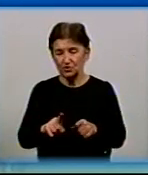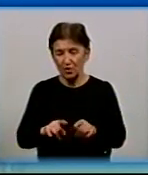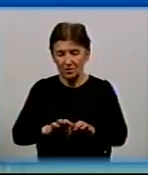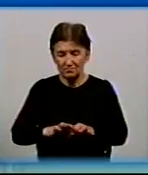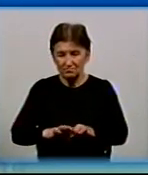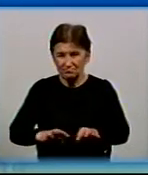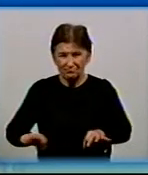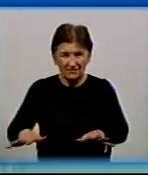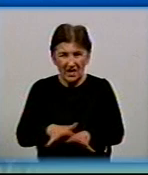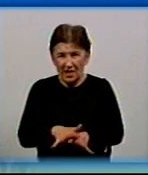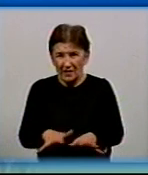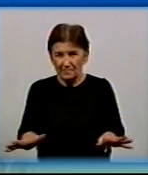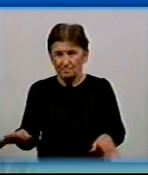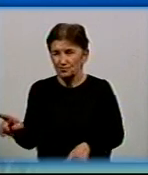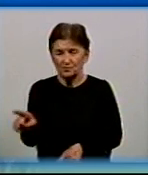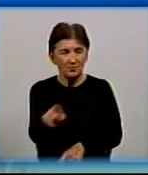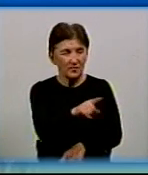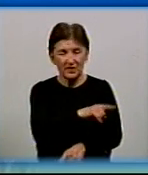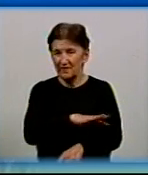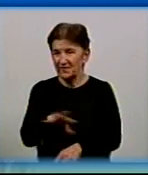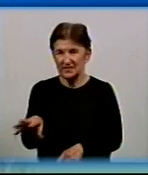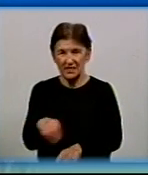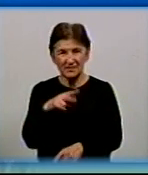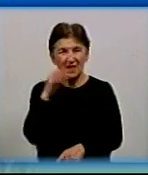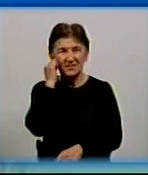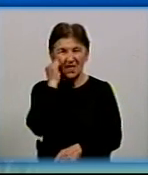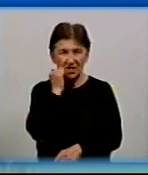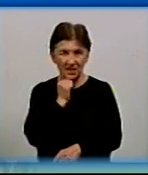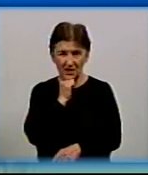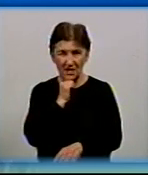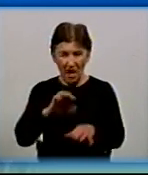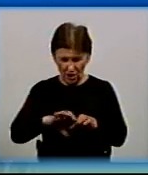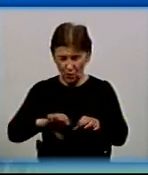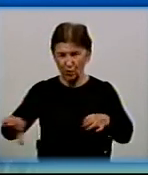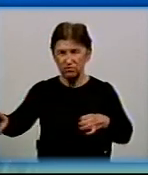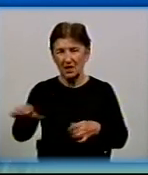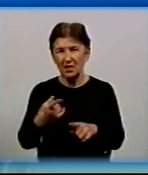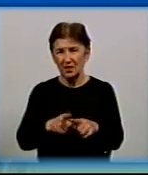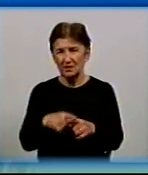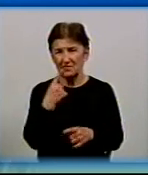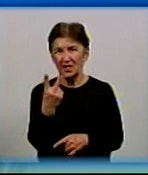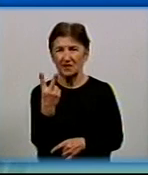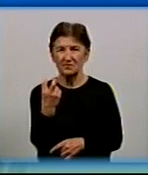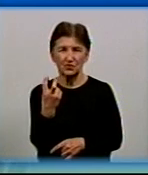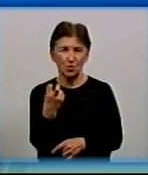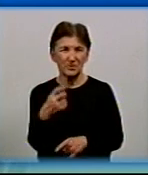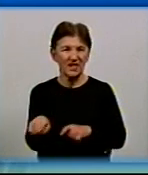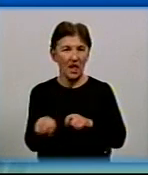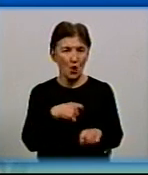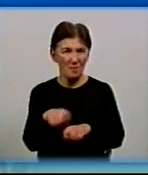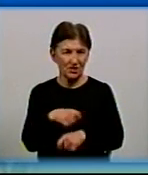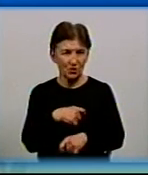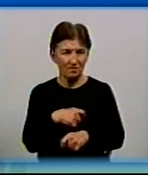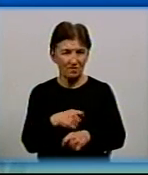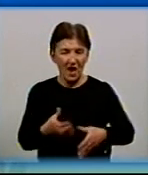-х років, як по одному, так і по іншому підприємству. І це біля 200 кілометрів в двохтрудному виконанні. На жаль,